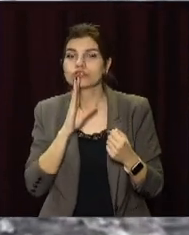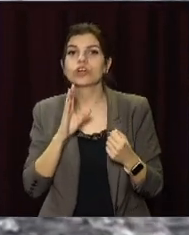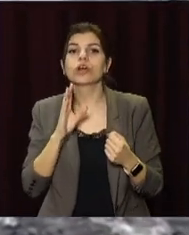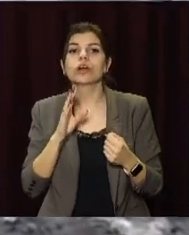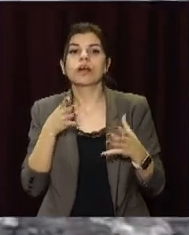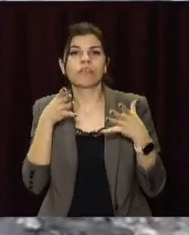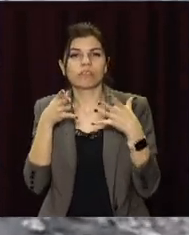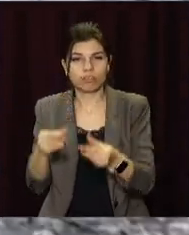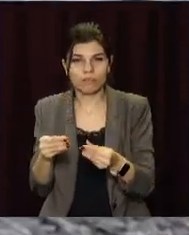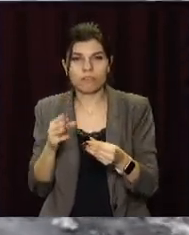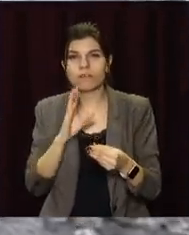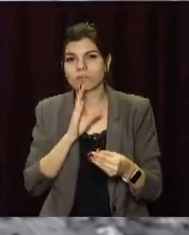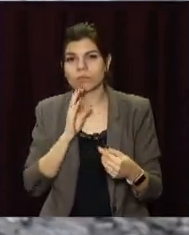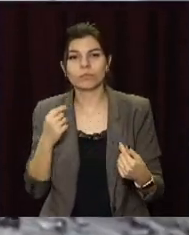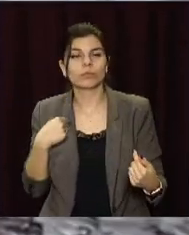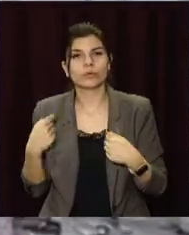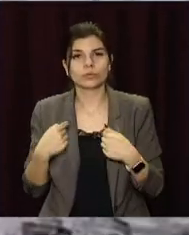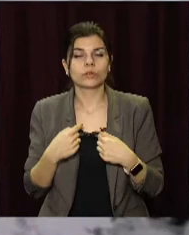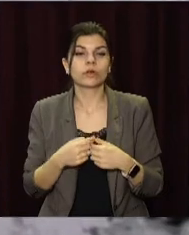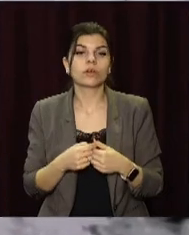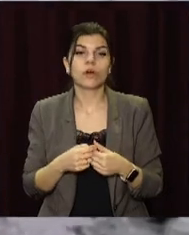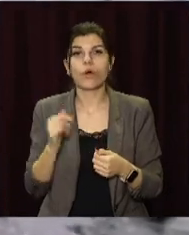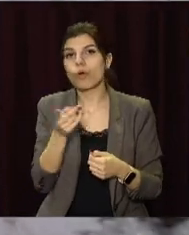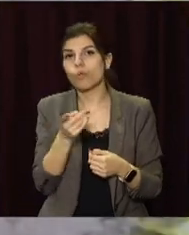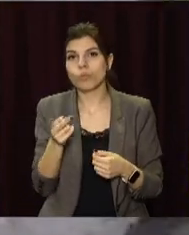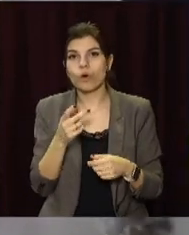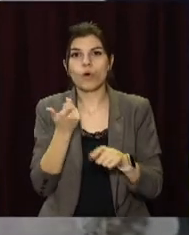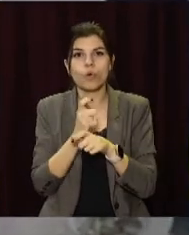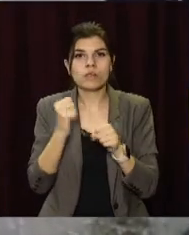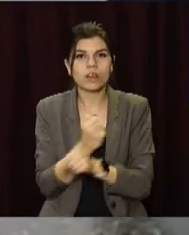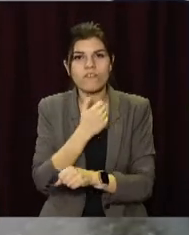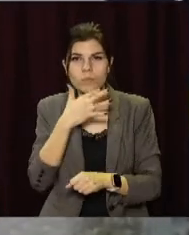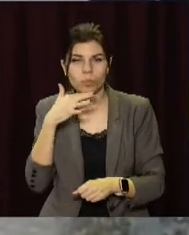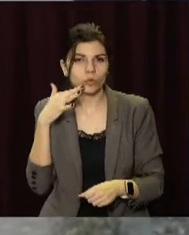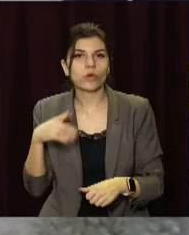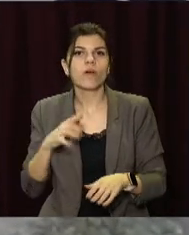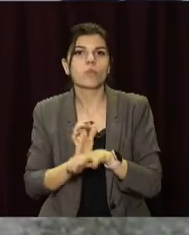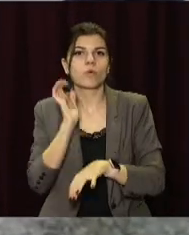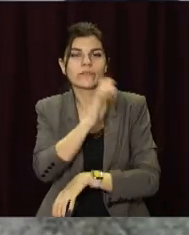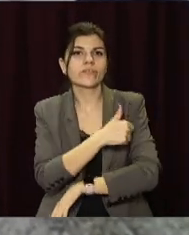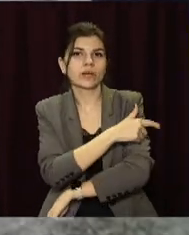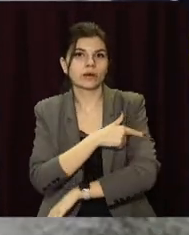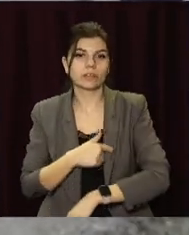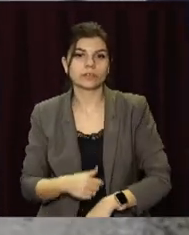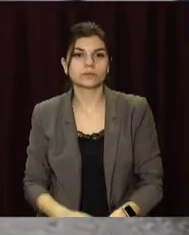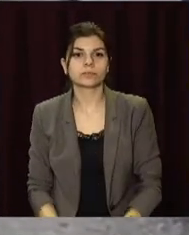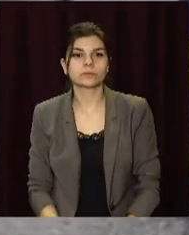затисло конструкціями пошкодженої автівки. Обох із численними травмами доправили до лікарні.